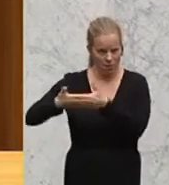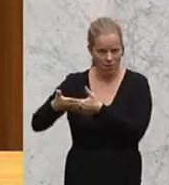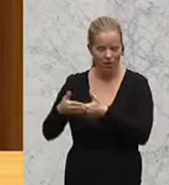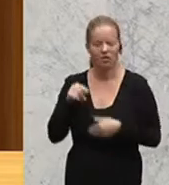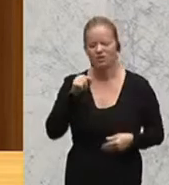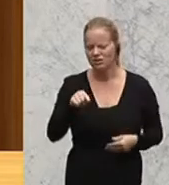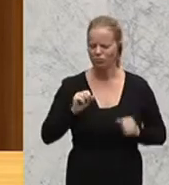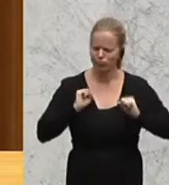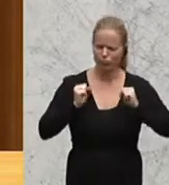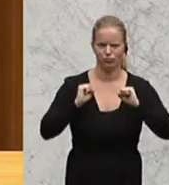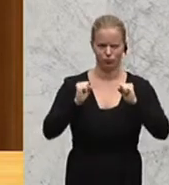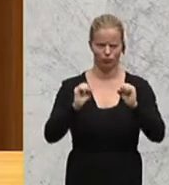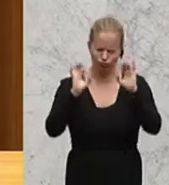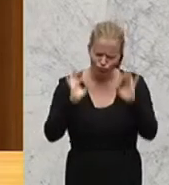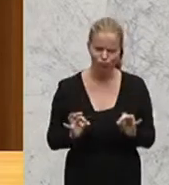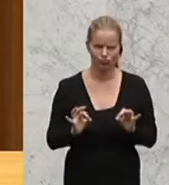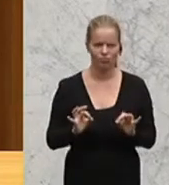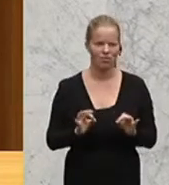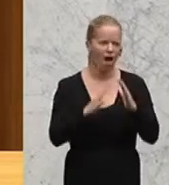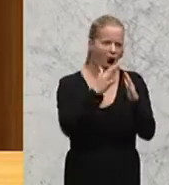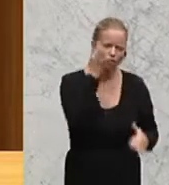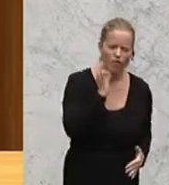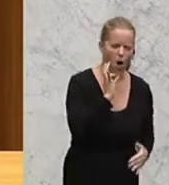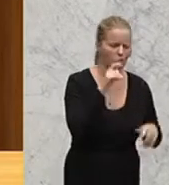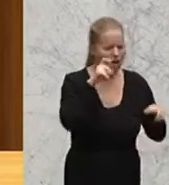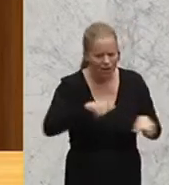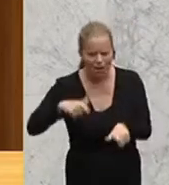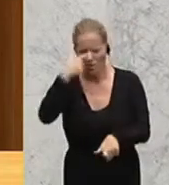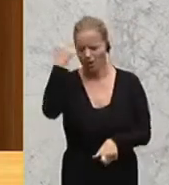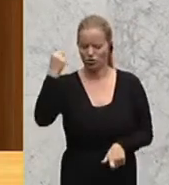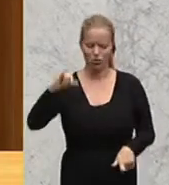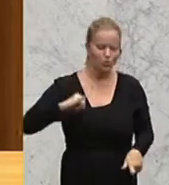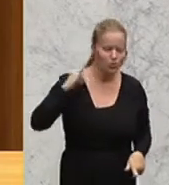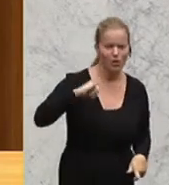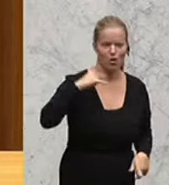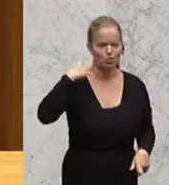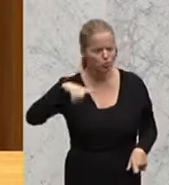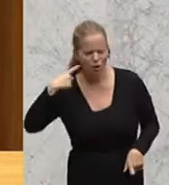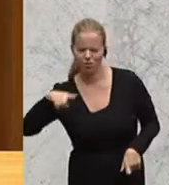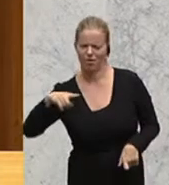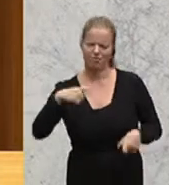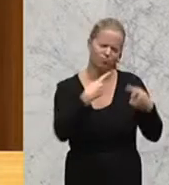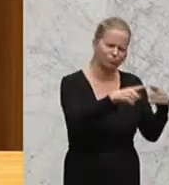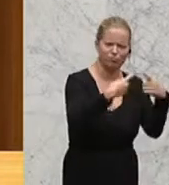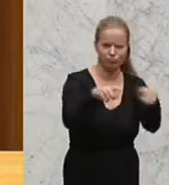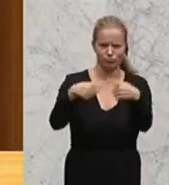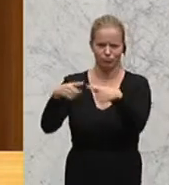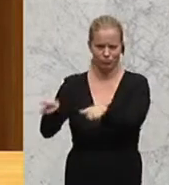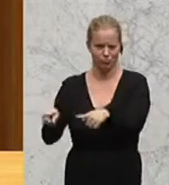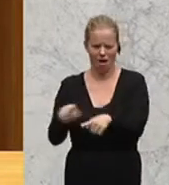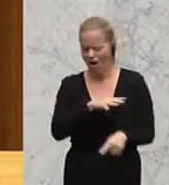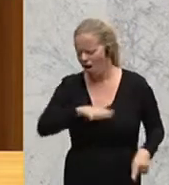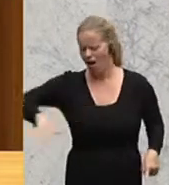engagiert, couragiert handeln. Das sind Hausfrauen, das sind ältere Menschen, das sind Jüngere, das sind Studenten. Das ist der wunderbare